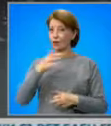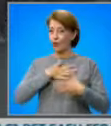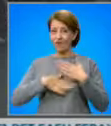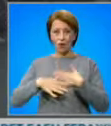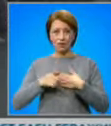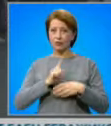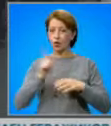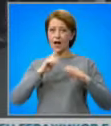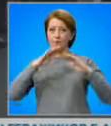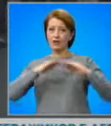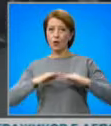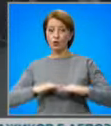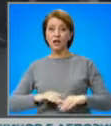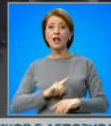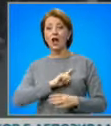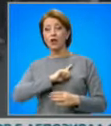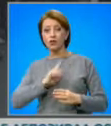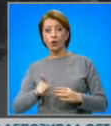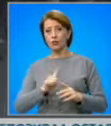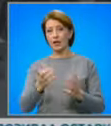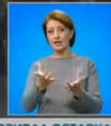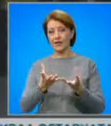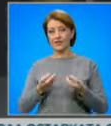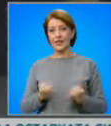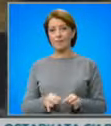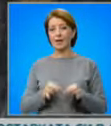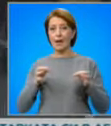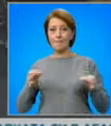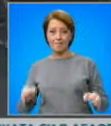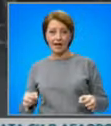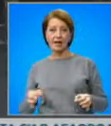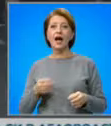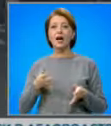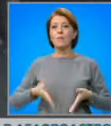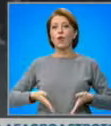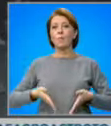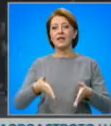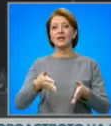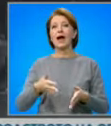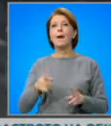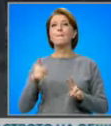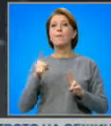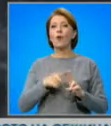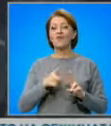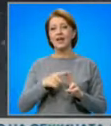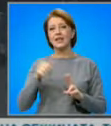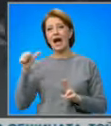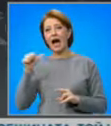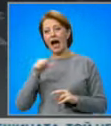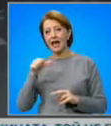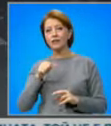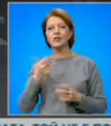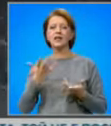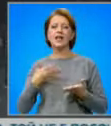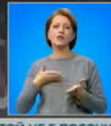докато не бъдат предприятие реални мерки по обезопасяването на пътя провадя Айтос, по който ежедневно преминават стотици и